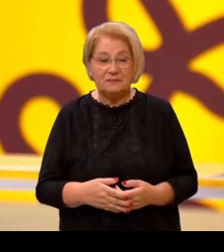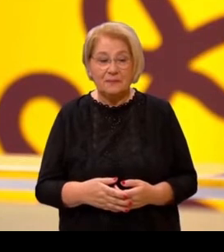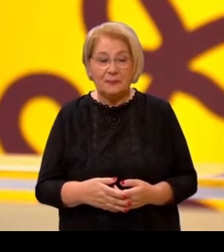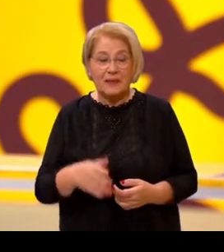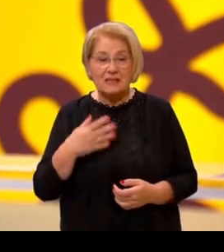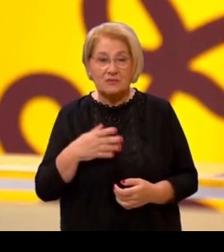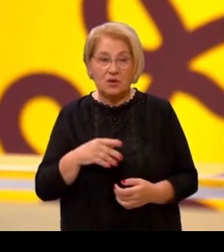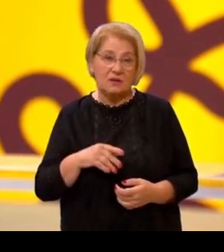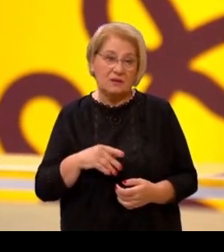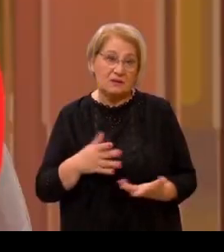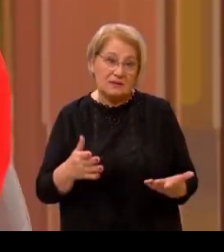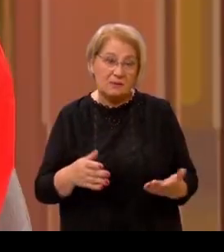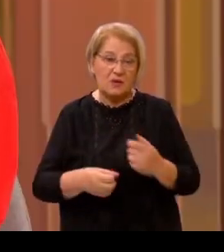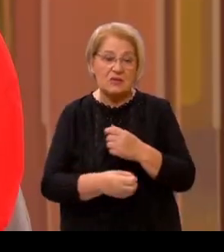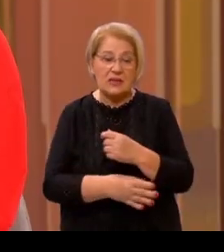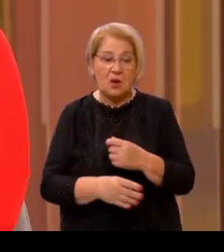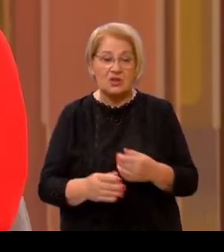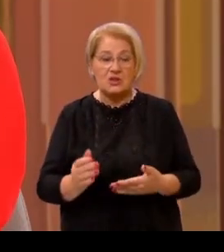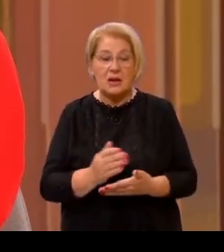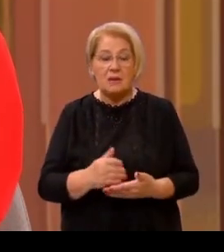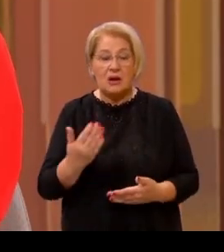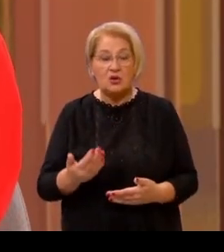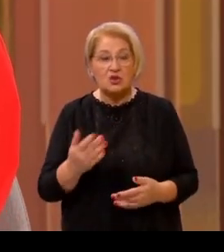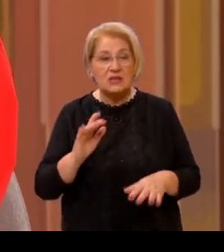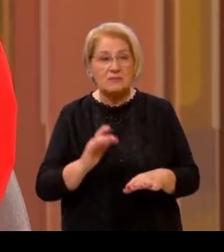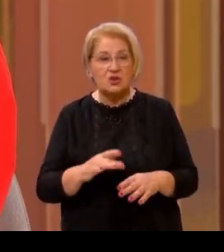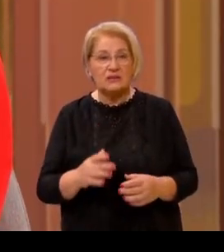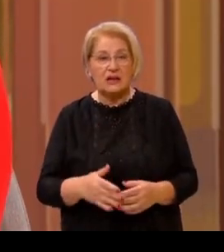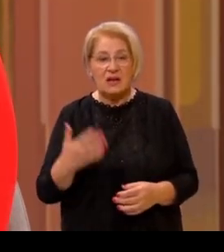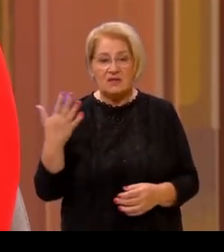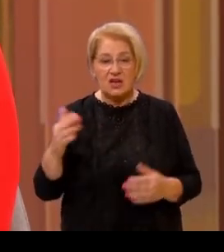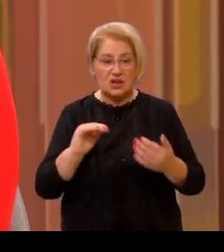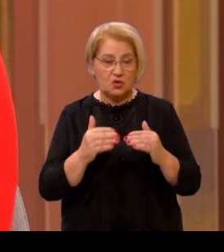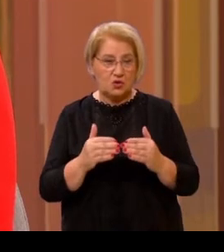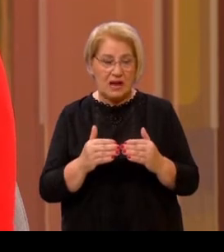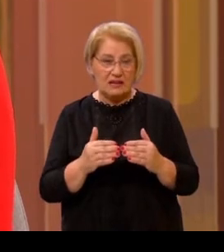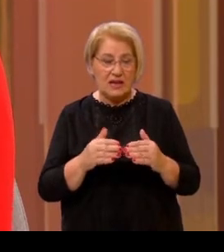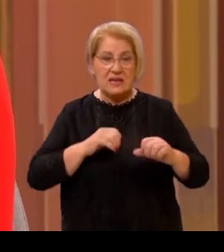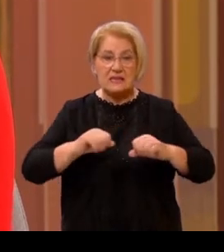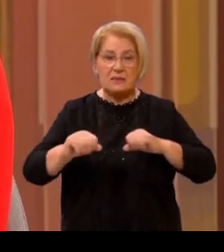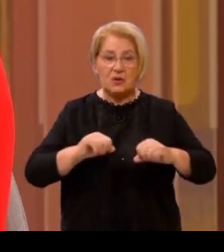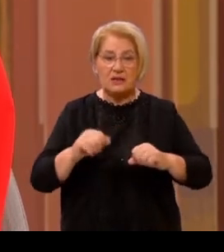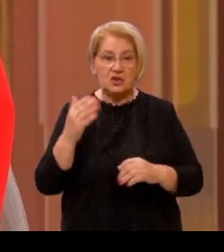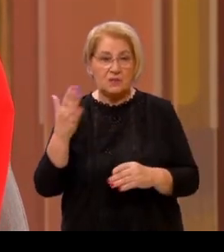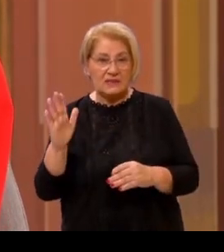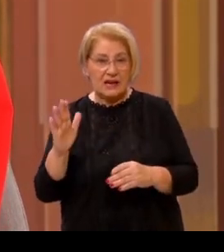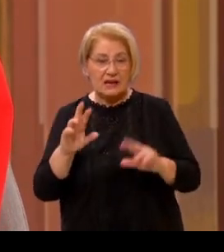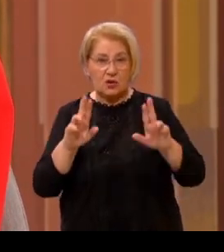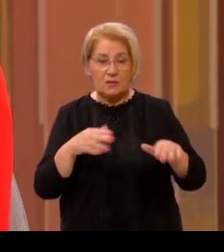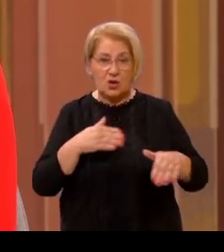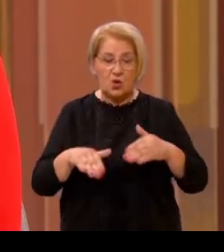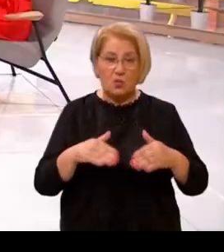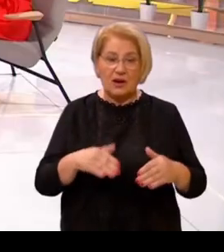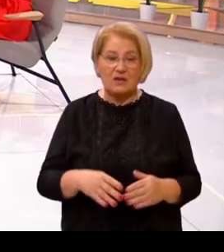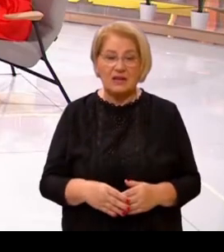bjednim primanjima. Da, pa mogu dobiti tamo i odgovor. Ono što nismo dotaknuli je vaša suradnja sa političkim strankama koje imaju umirovljenički